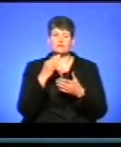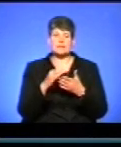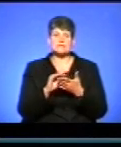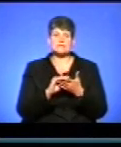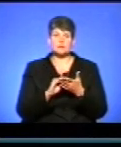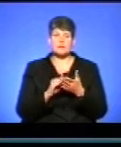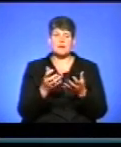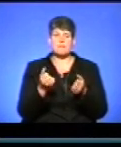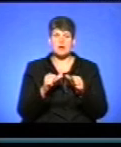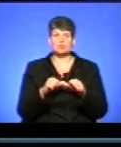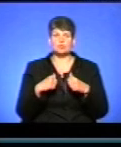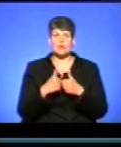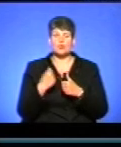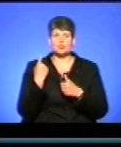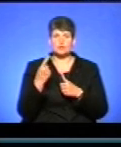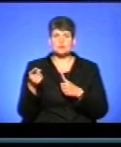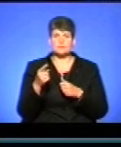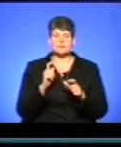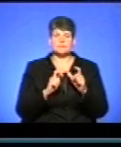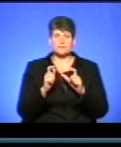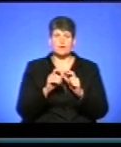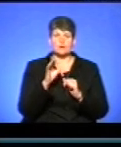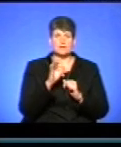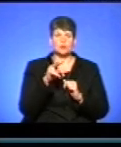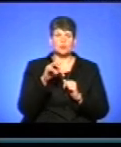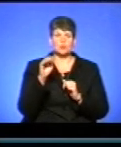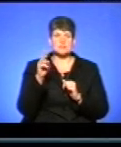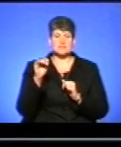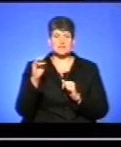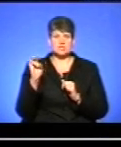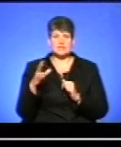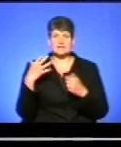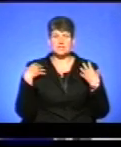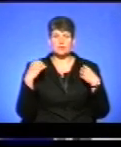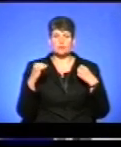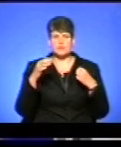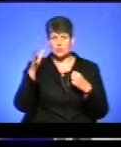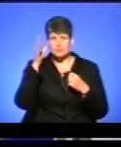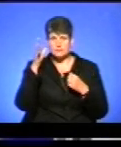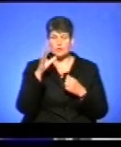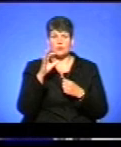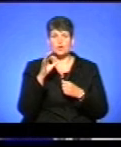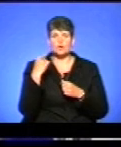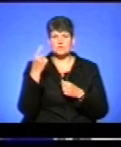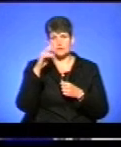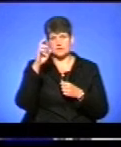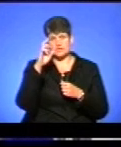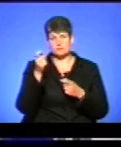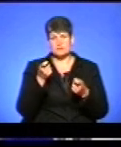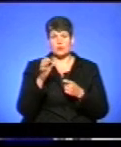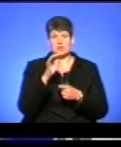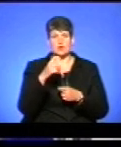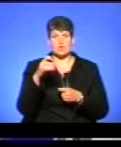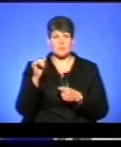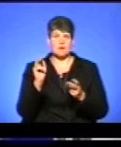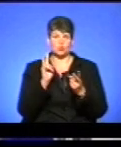секретарем приймальної комісії одного з тренопільських вишів Олегом Луцишиним та начальником управління освіти і науки облдержадміністрації Ольгою Хомою.